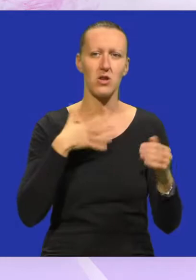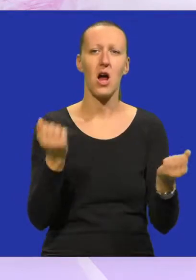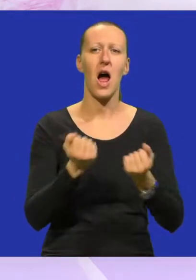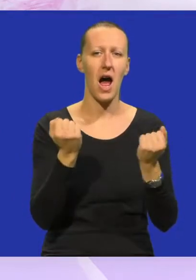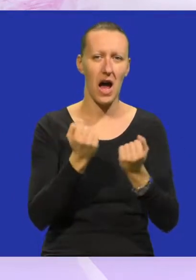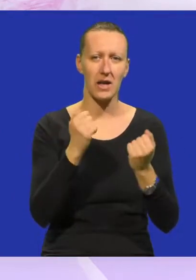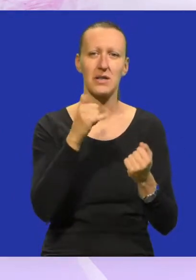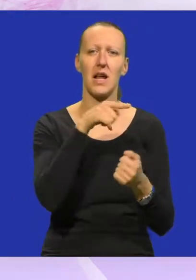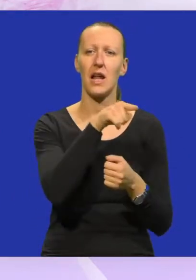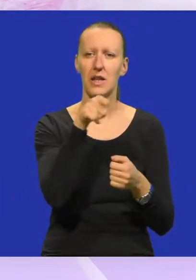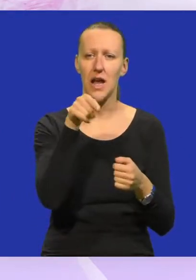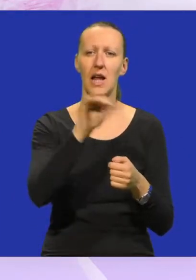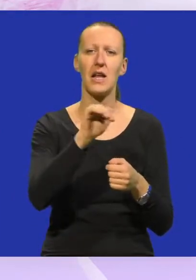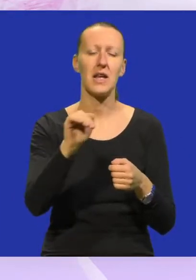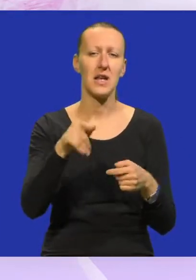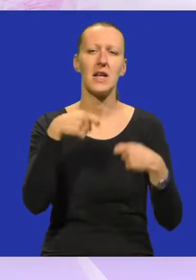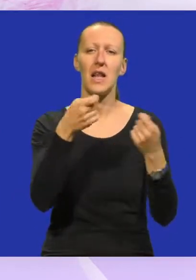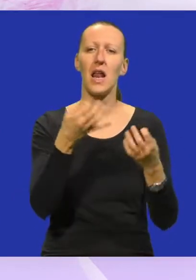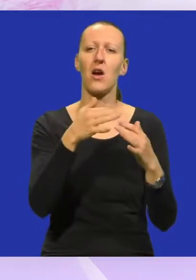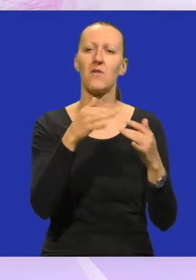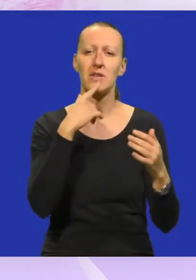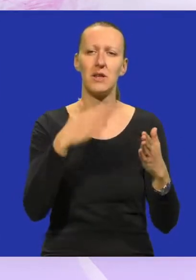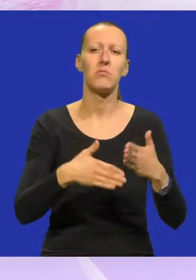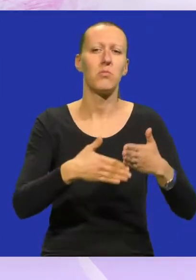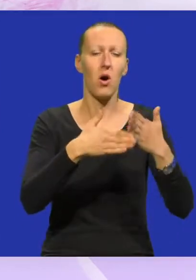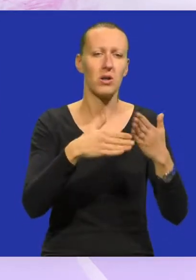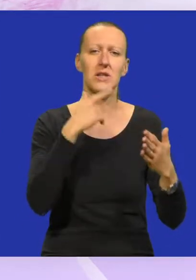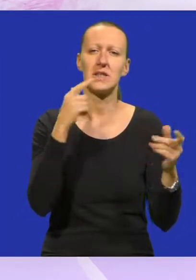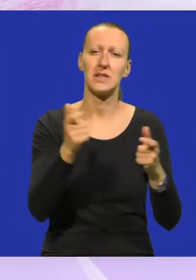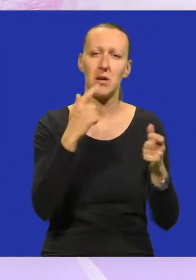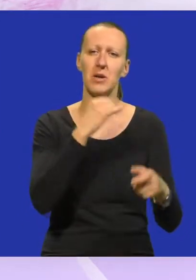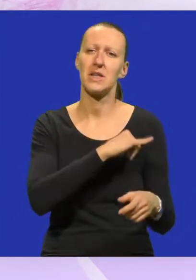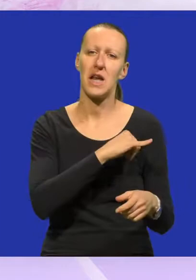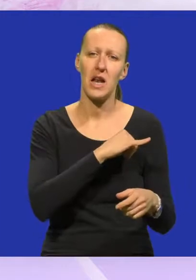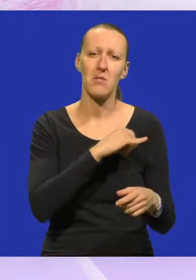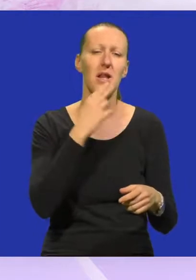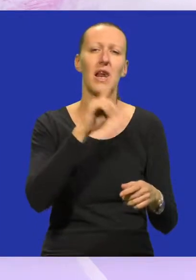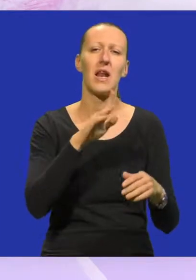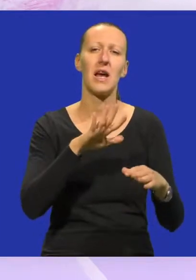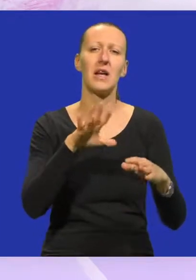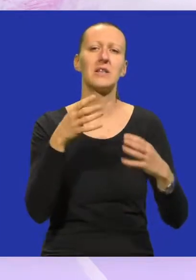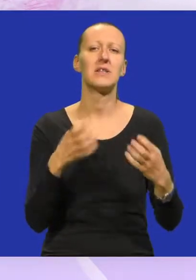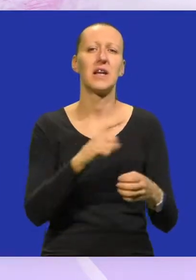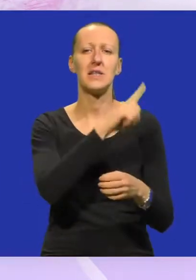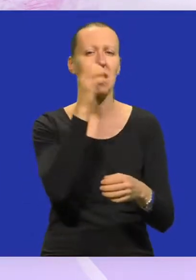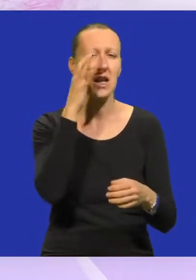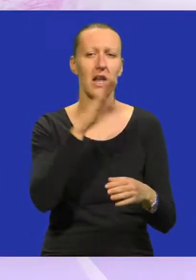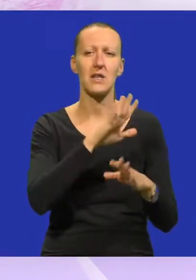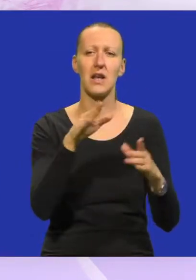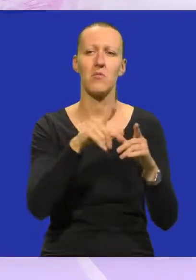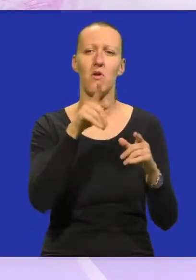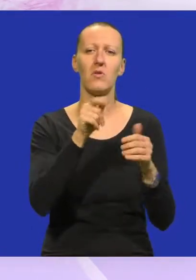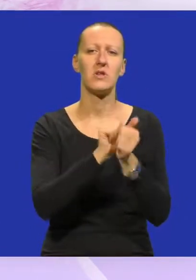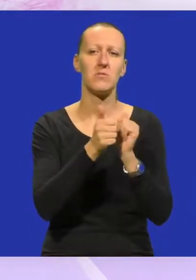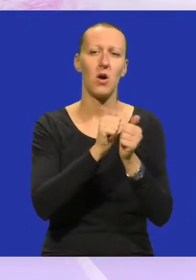akciji, da toj djeci damo neku vrstu i poticaja i zabave i zanimacije, da ne sjede po cijele dane u